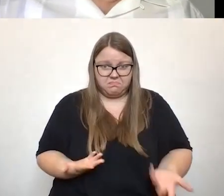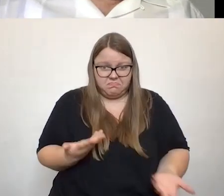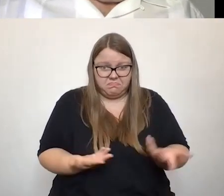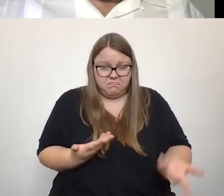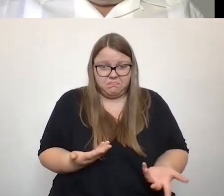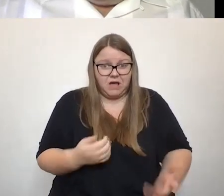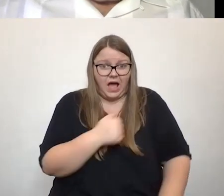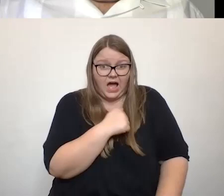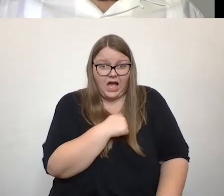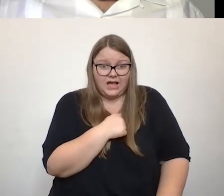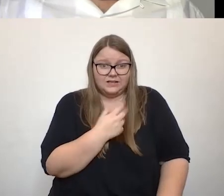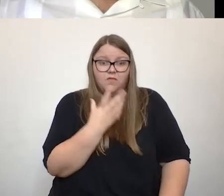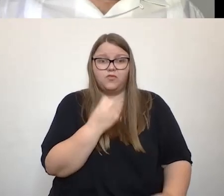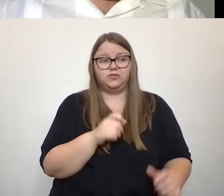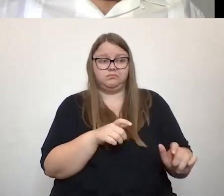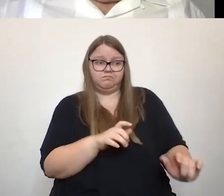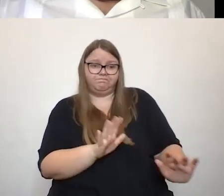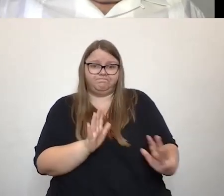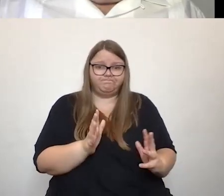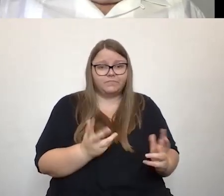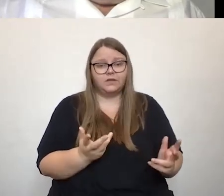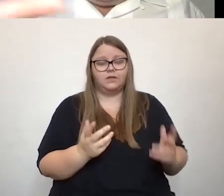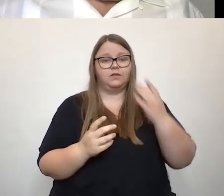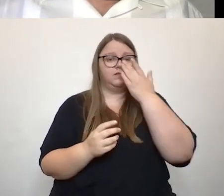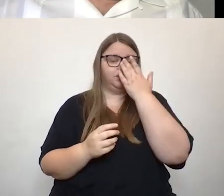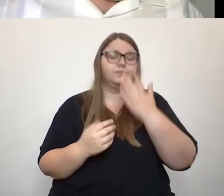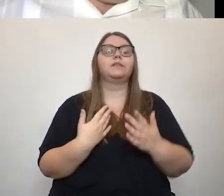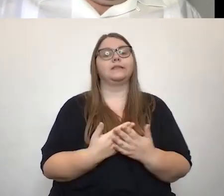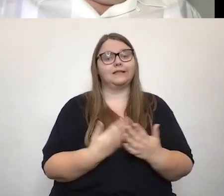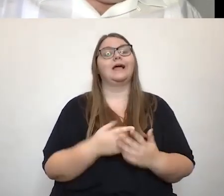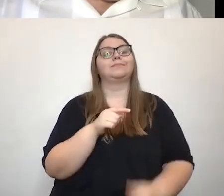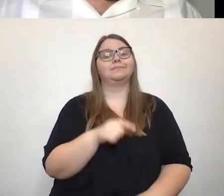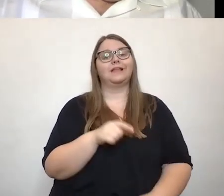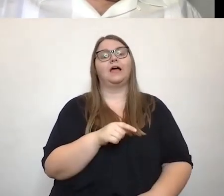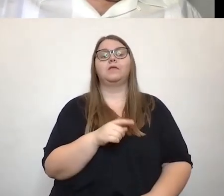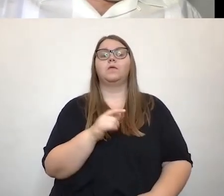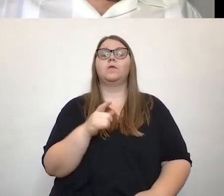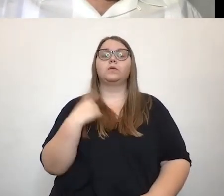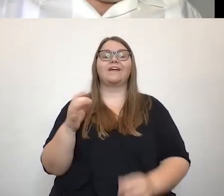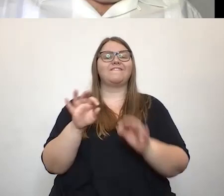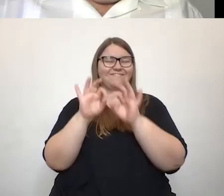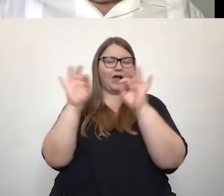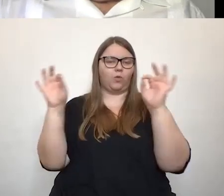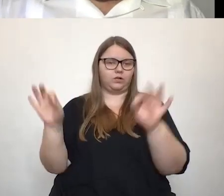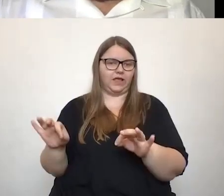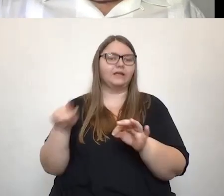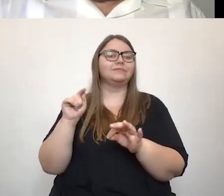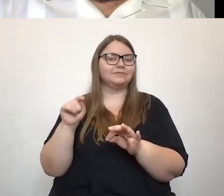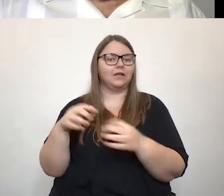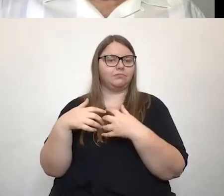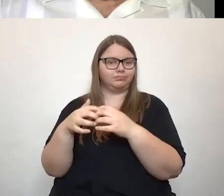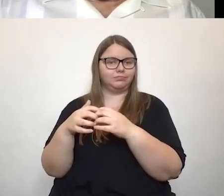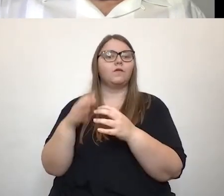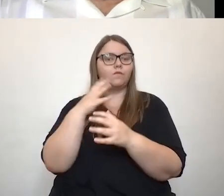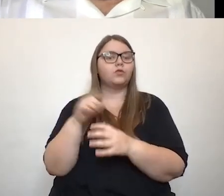haben da Ängste Voreinstellungen etc., und darum ist diese Fakultät, die wir ja entwickeln, besteht eben ausschließlich auf Menschen mit